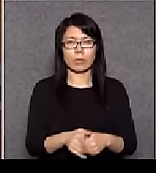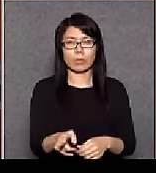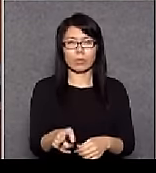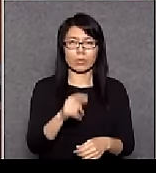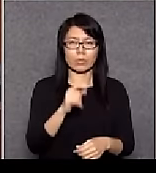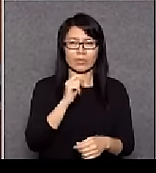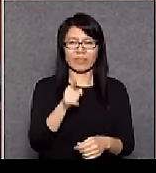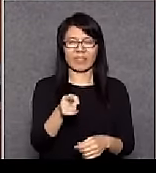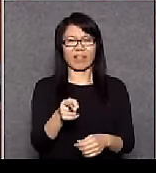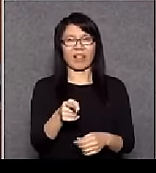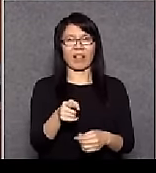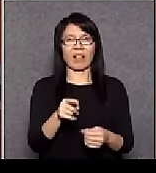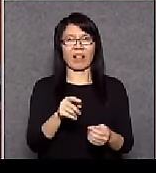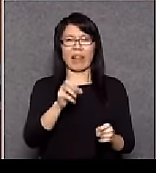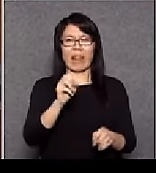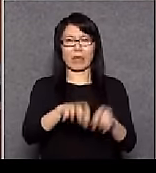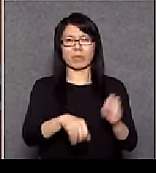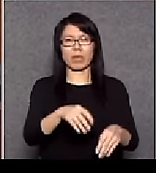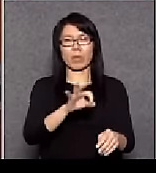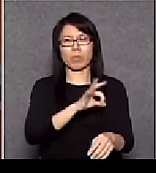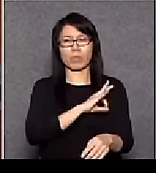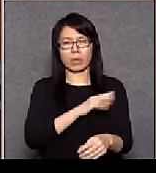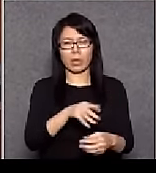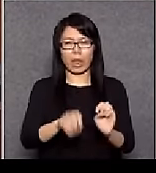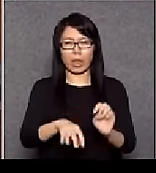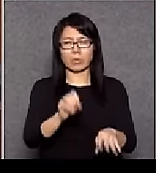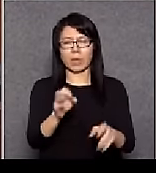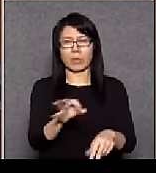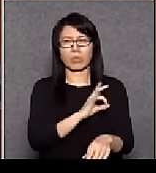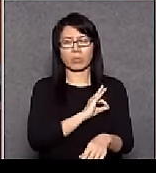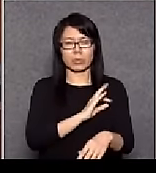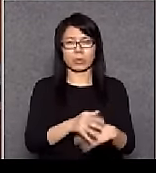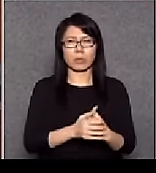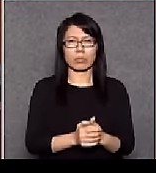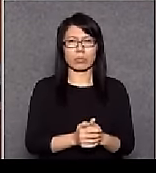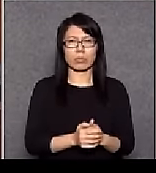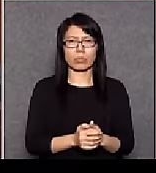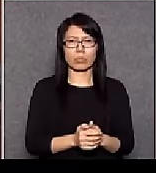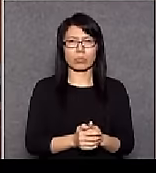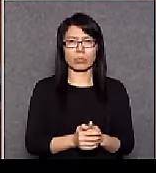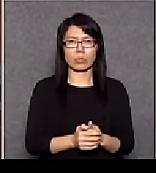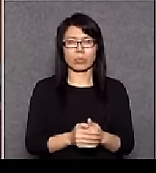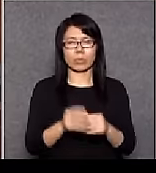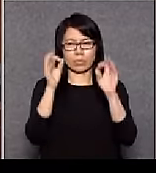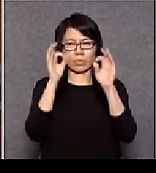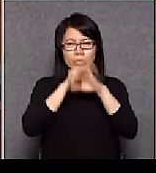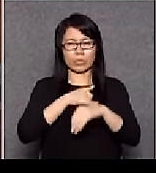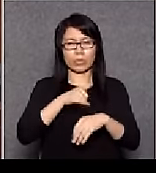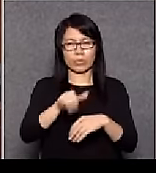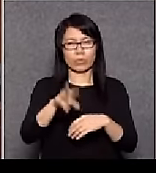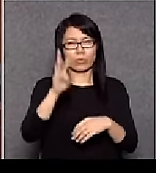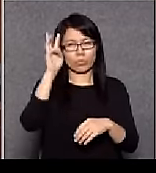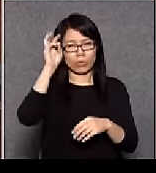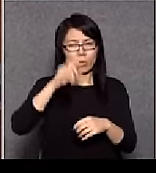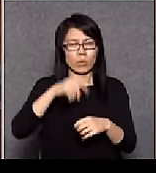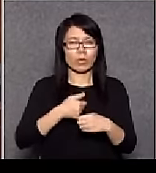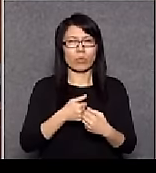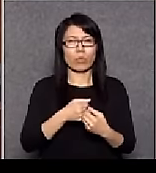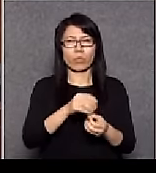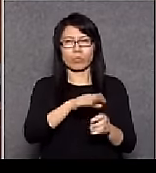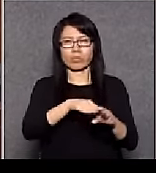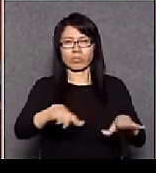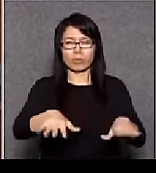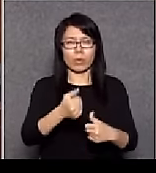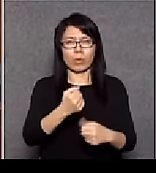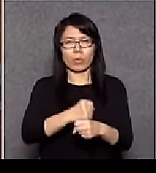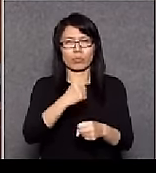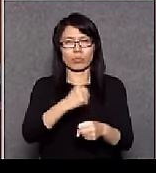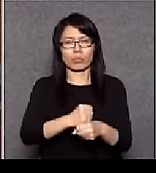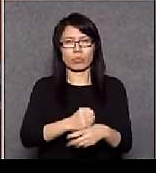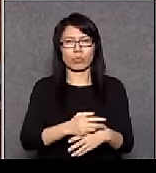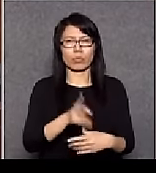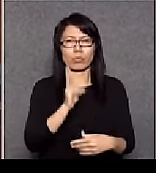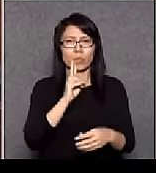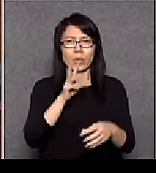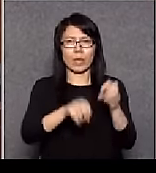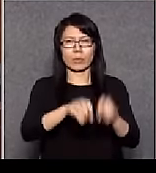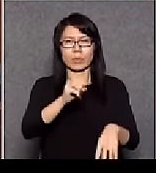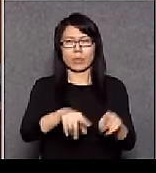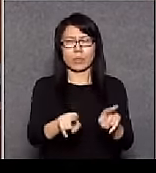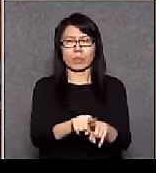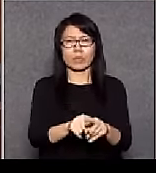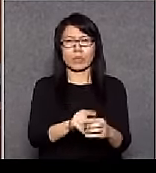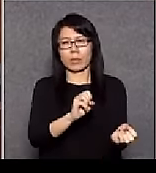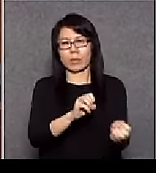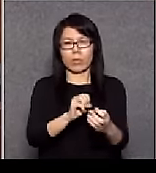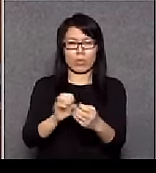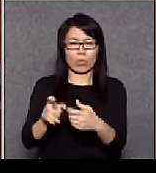句垃圾會又一句垃圾會我都以為自己回到將軍澳堆錢堆開工以為和那些垃圾組一起說話